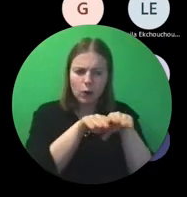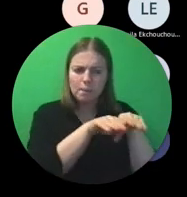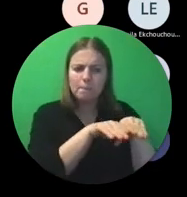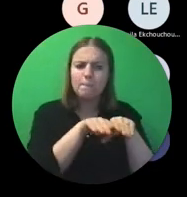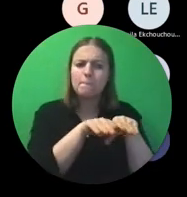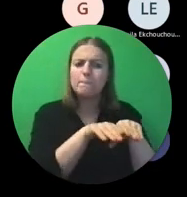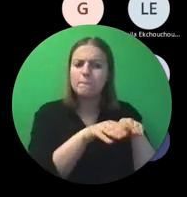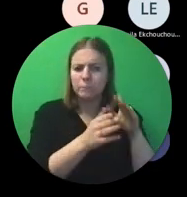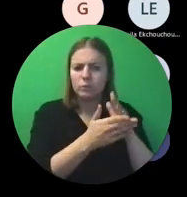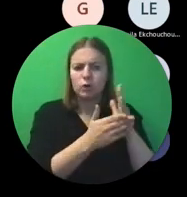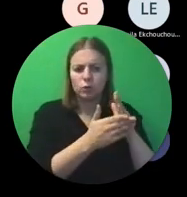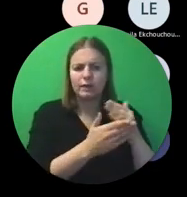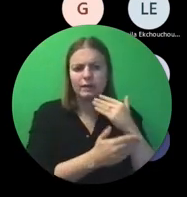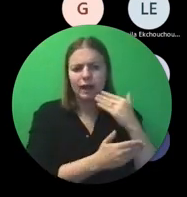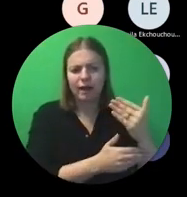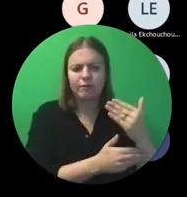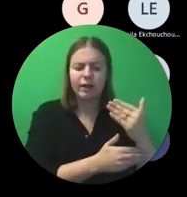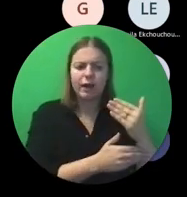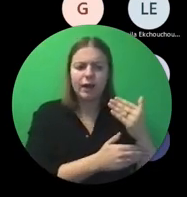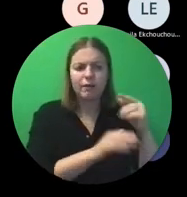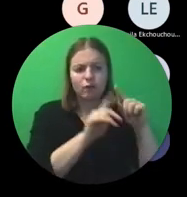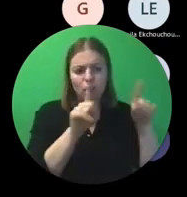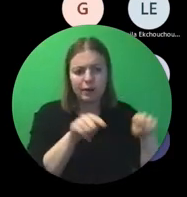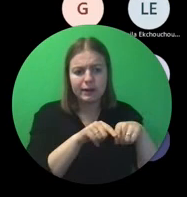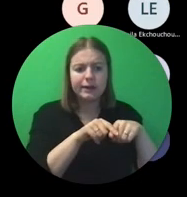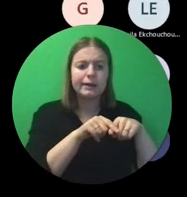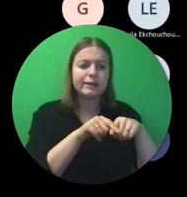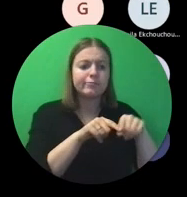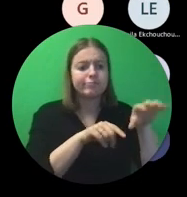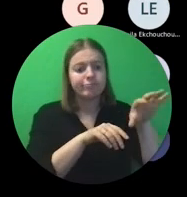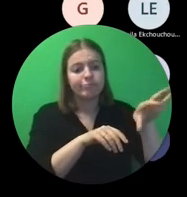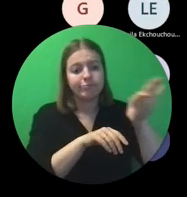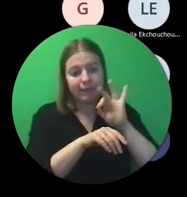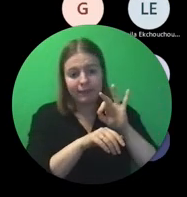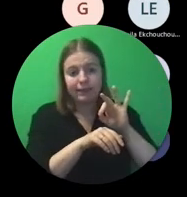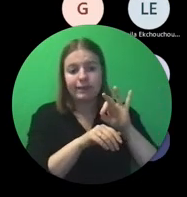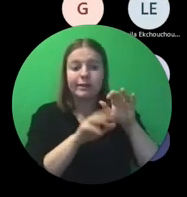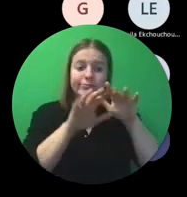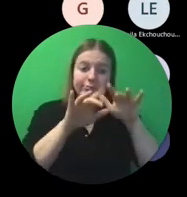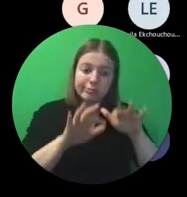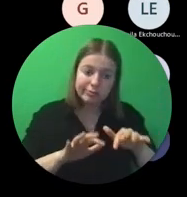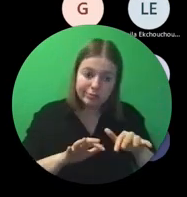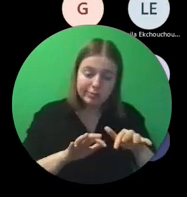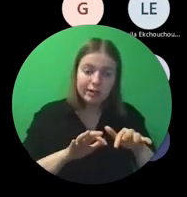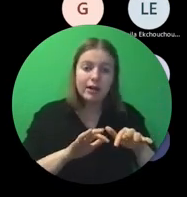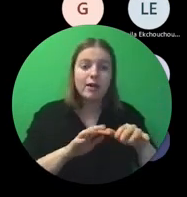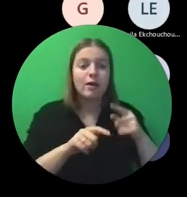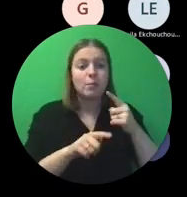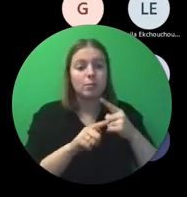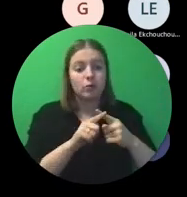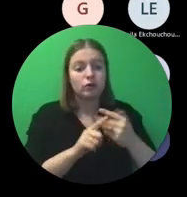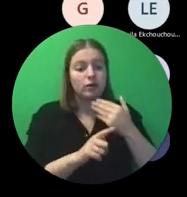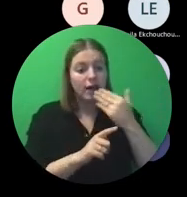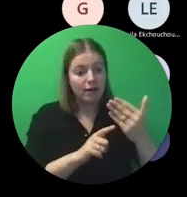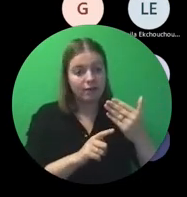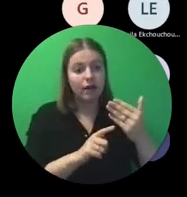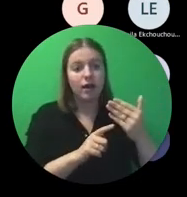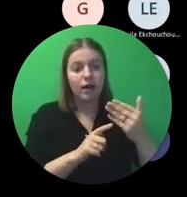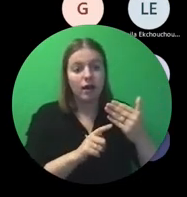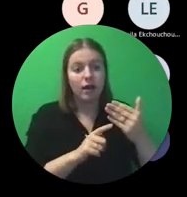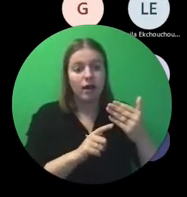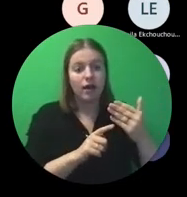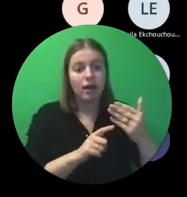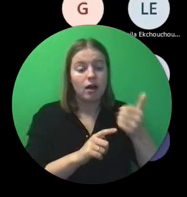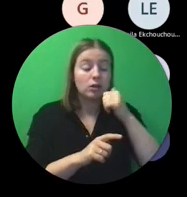aanvraag hebt kunnen, ten eerste je aanvraagformule hebt kunnen vinden om het in te vullen, maar ook je aanvraag hebt kunnen terugvinden